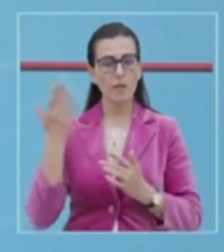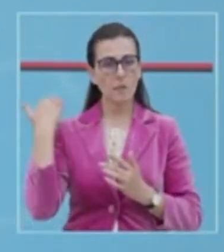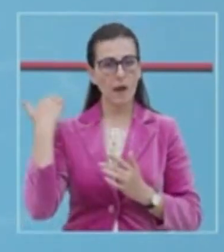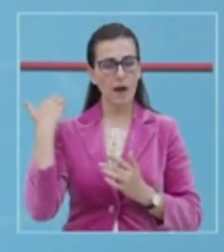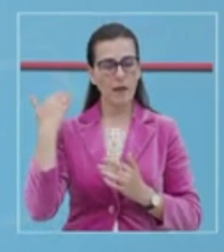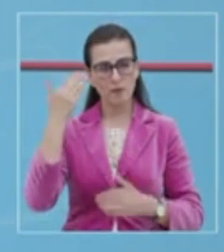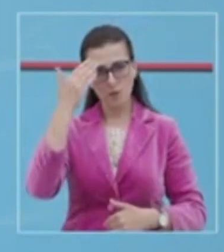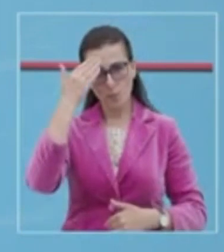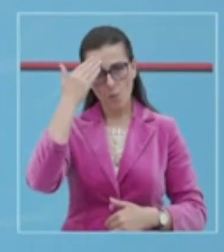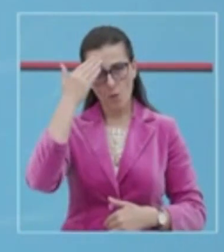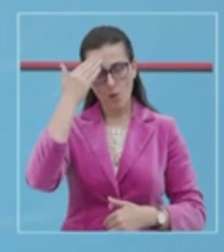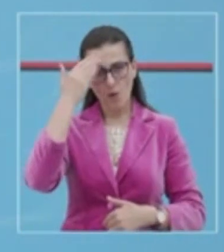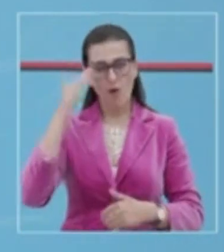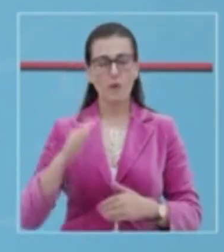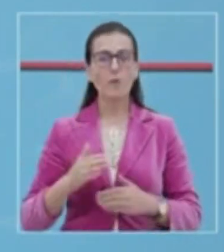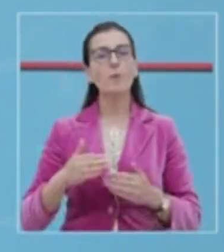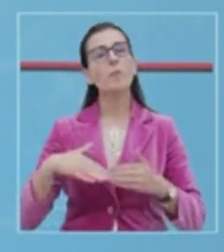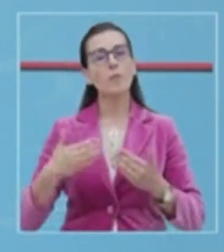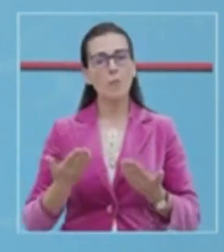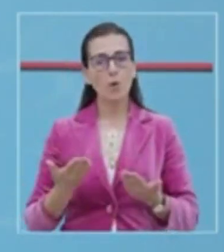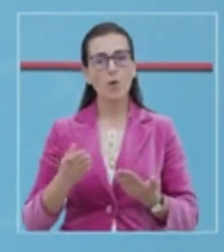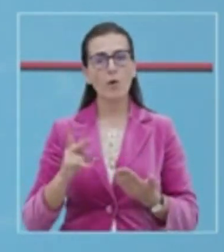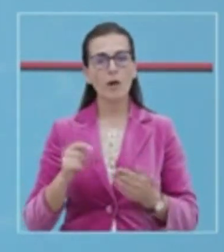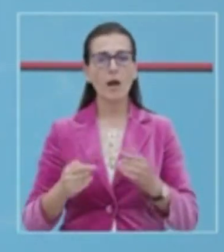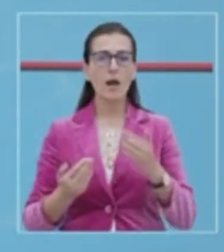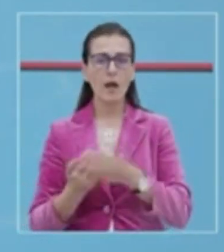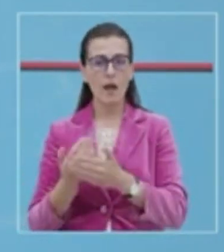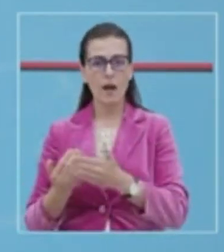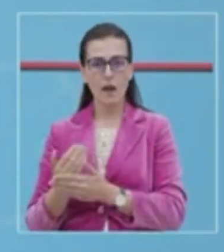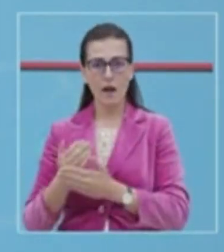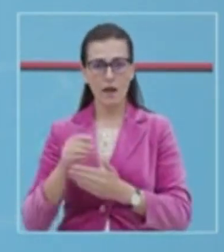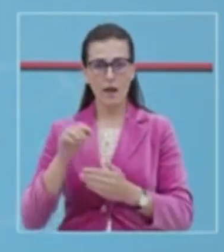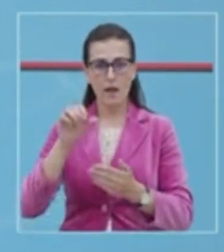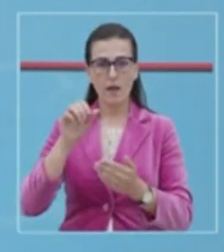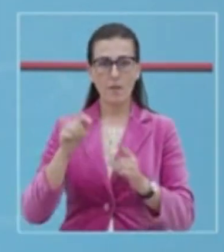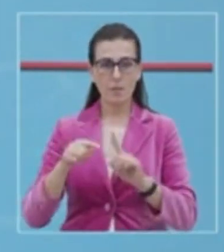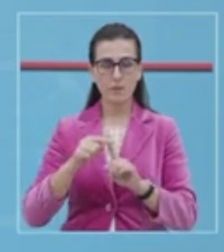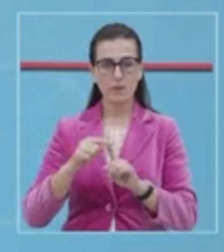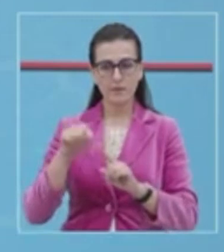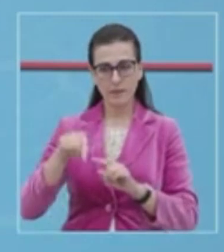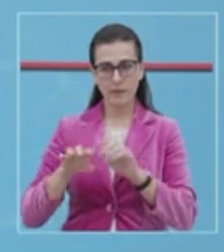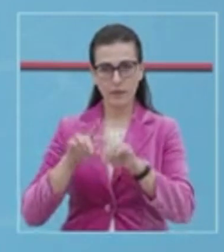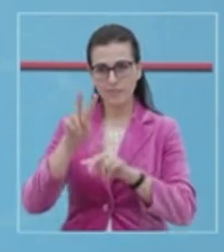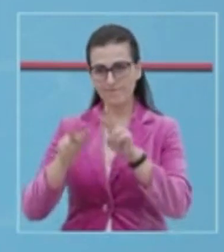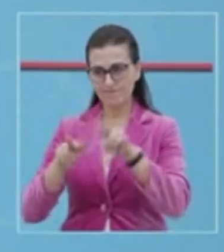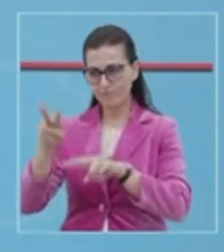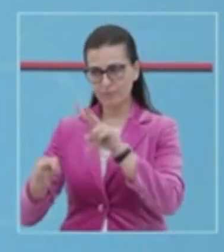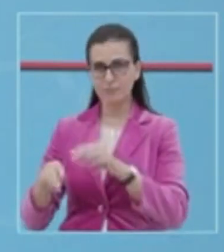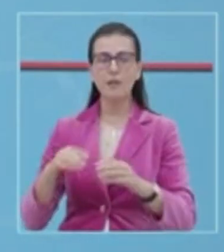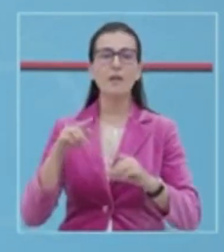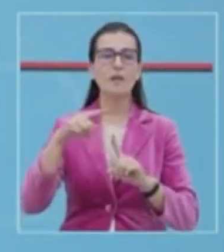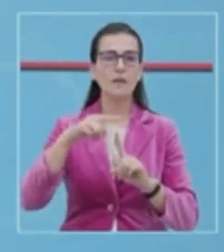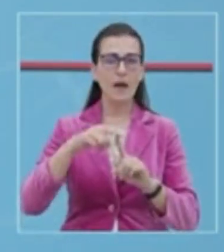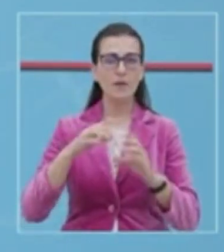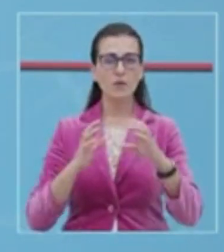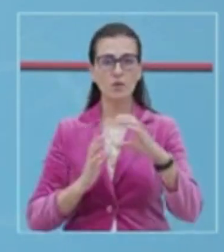të rasteve të konfirmuara më herët pozitiv, por edhe rastet të reja në proces jetimi në rrethet Tiran,